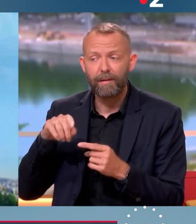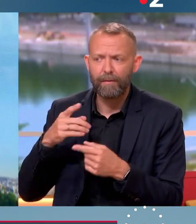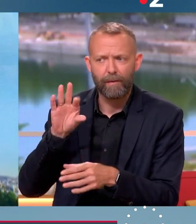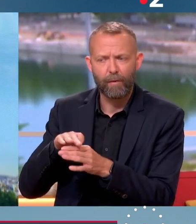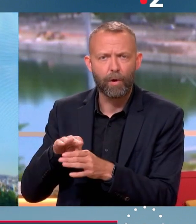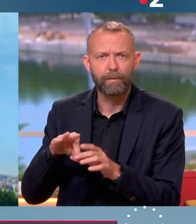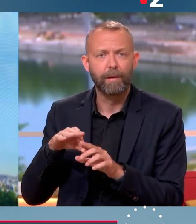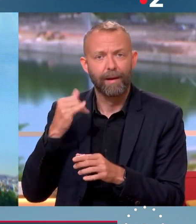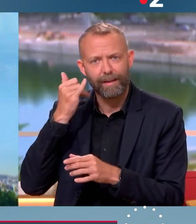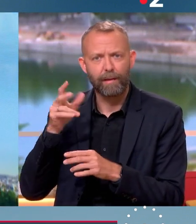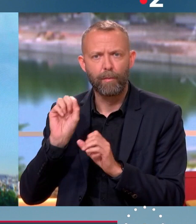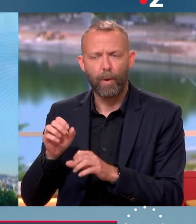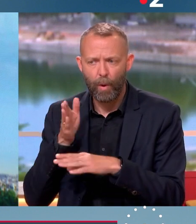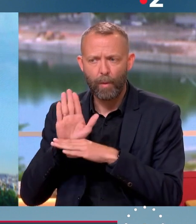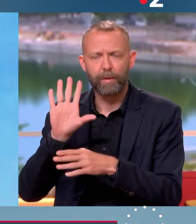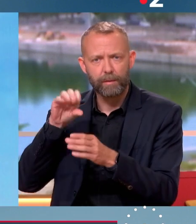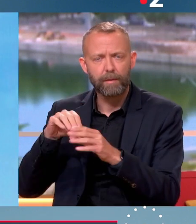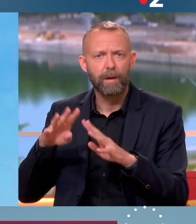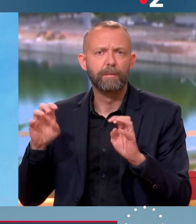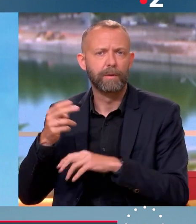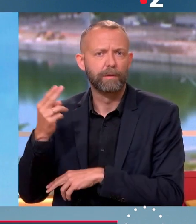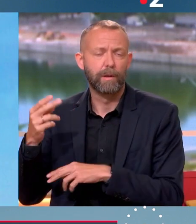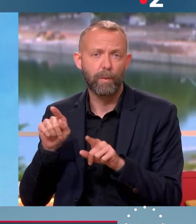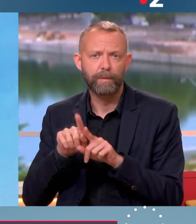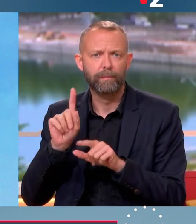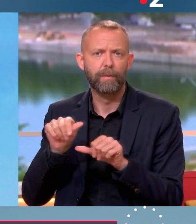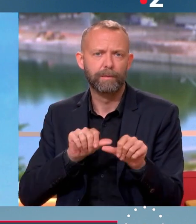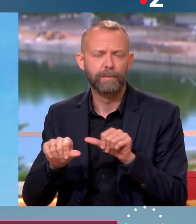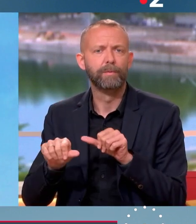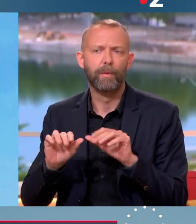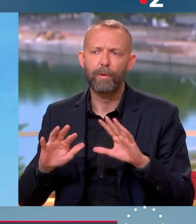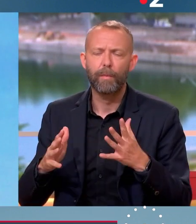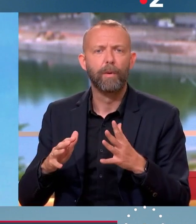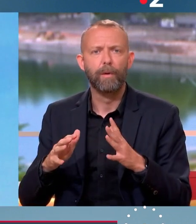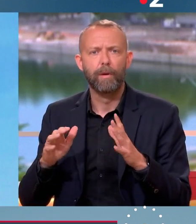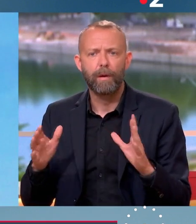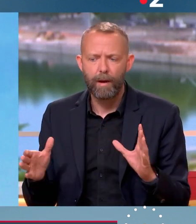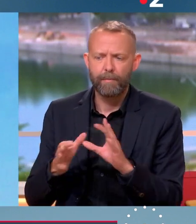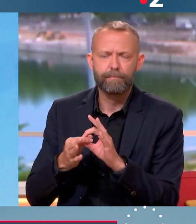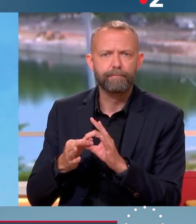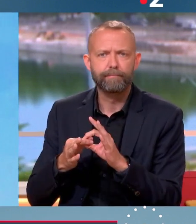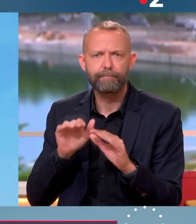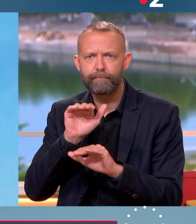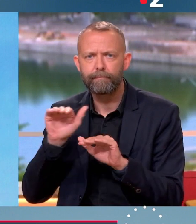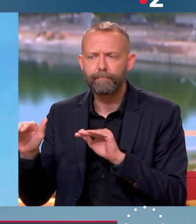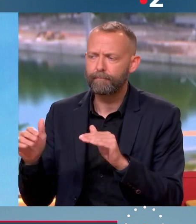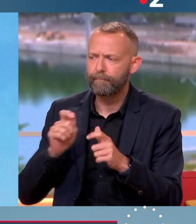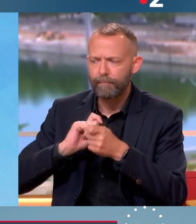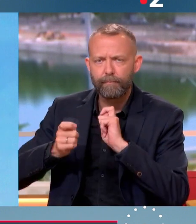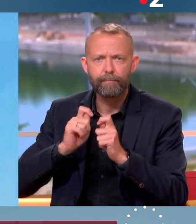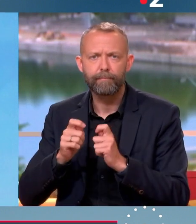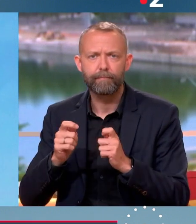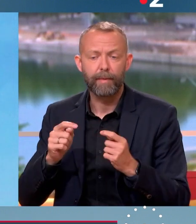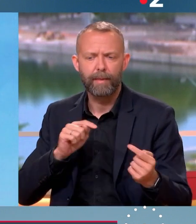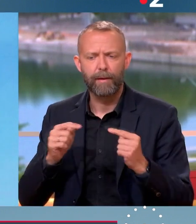idée sera représentée à l'Assemblée nationale. Mais ça passe aussi par une capacité à associer, à concerter, à retrouver un